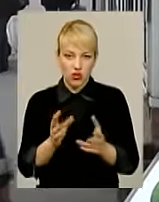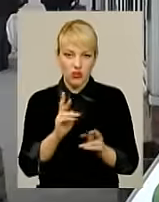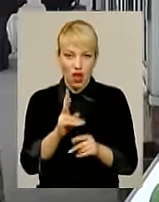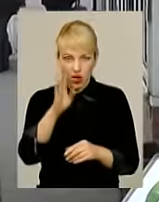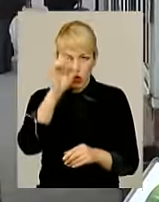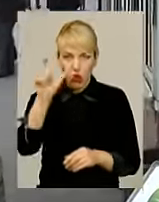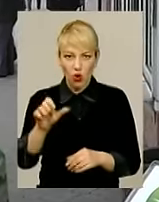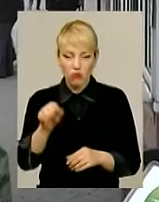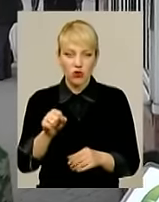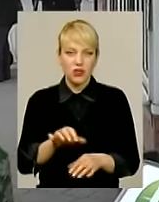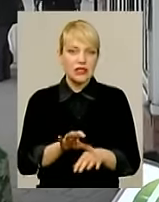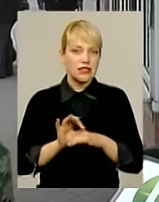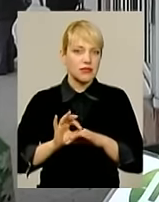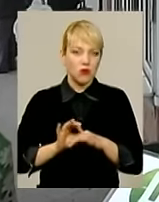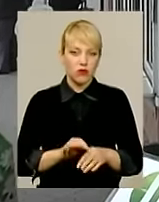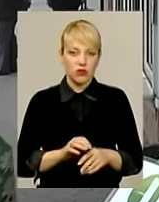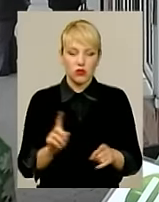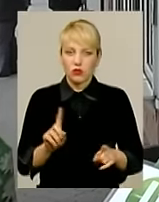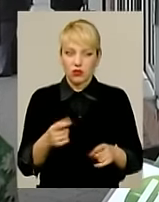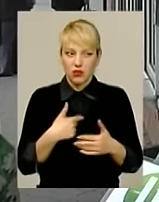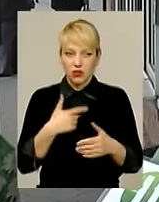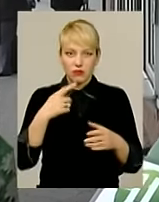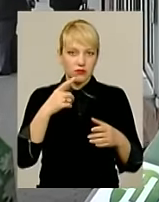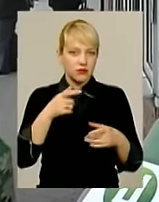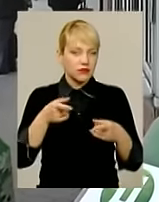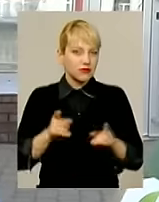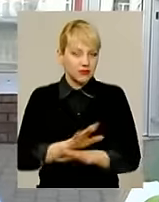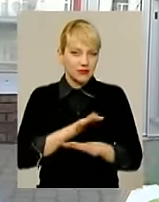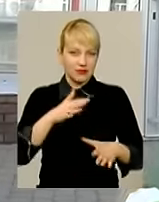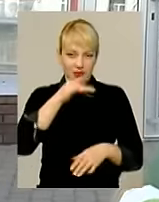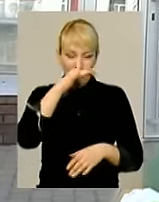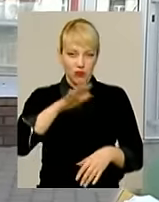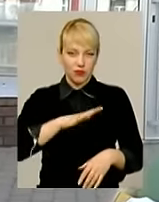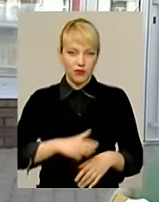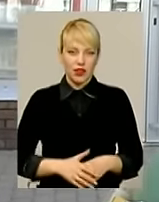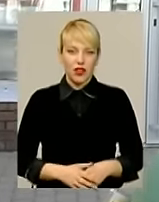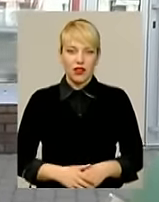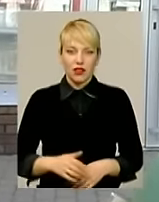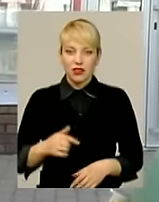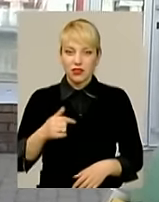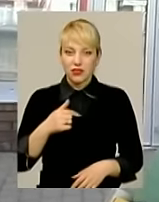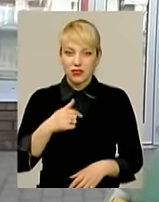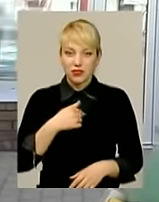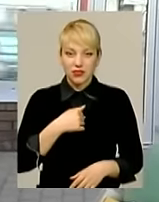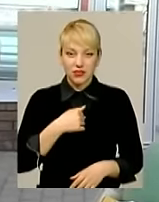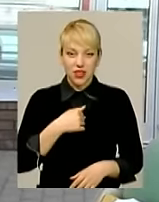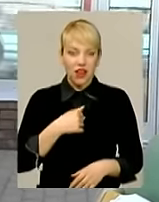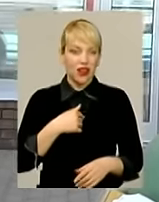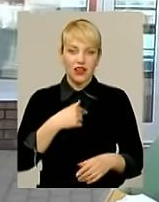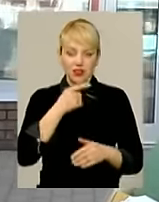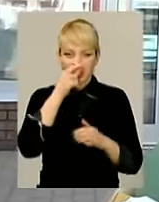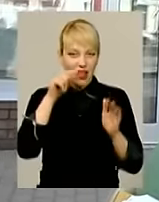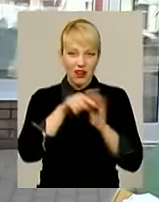спроваджували, щоб все було, то це якось нереально, мені здається. Я в такі глибокі сфери не лізу. Це дуже